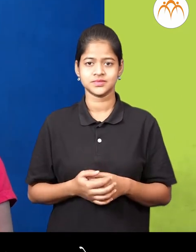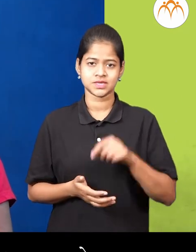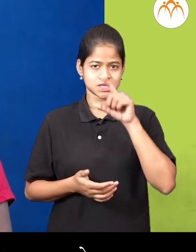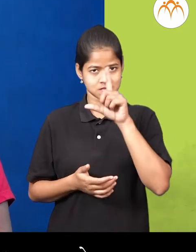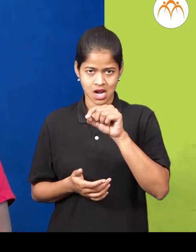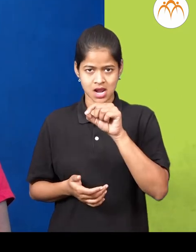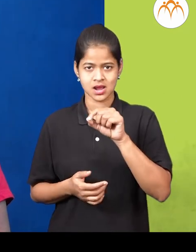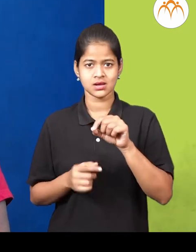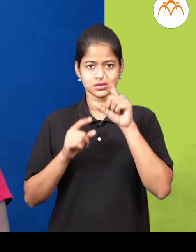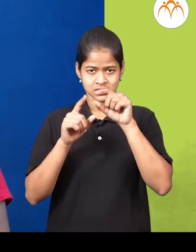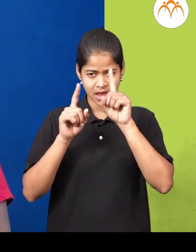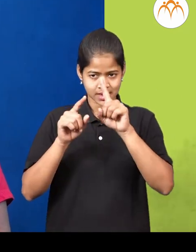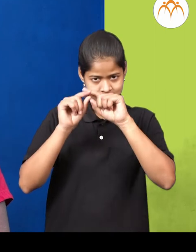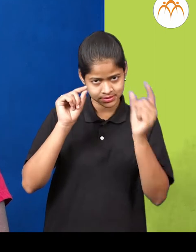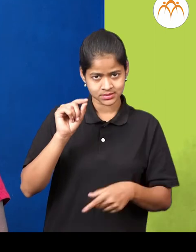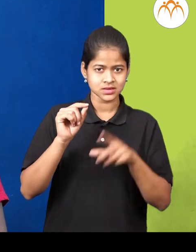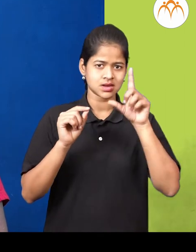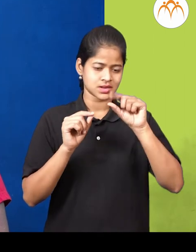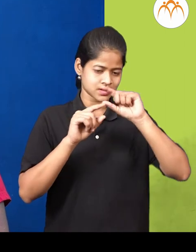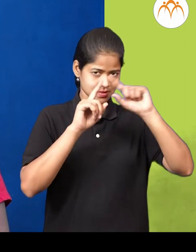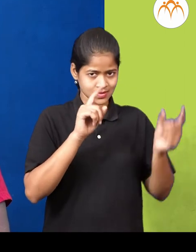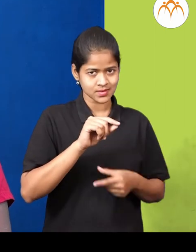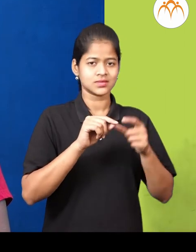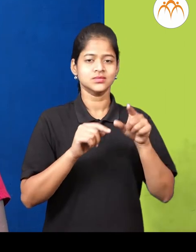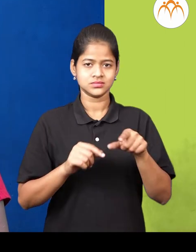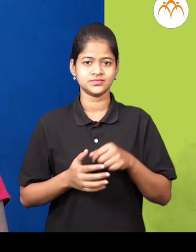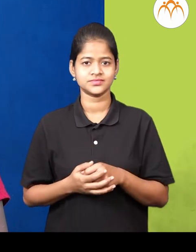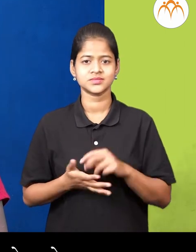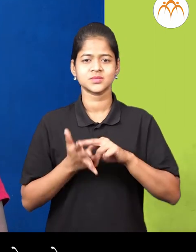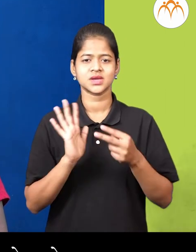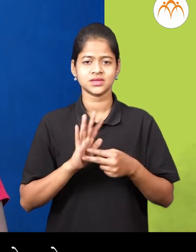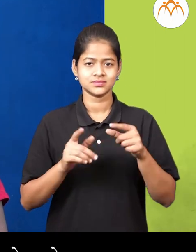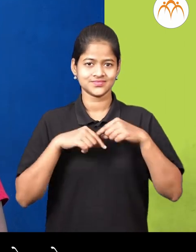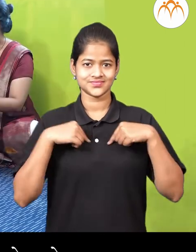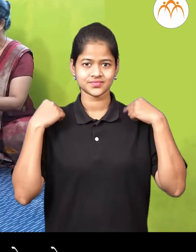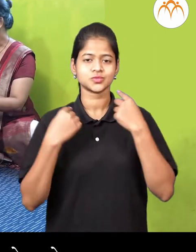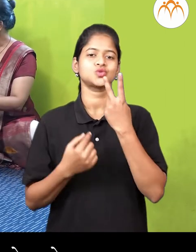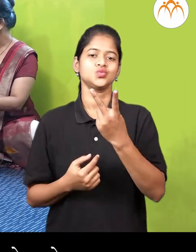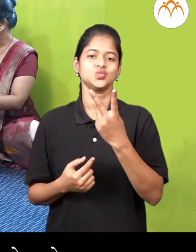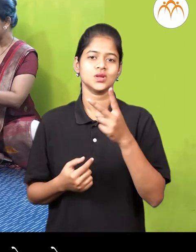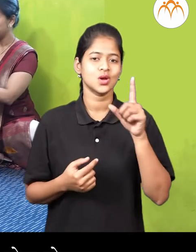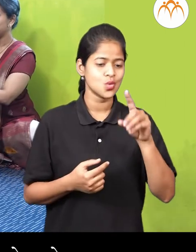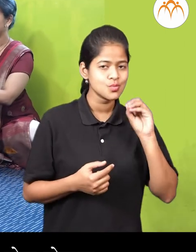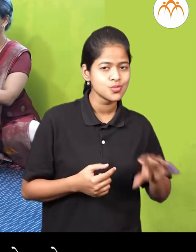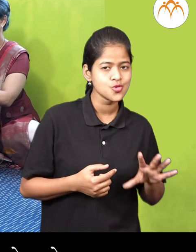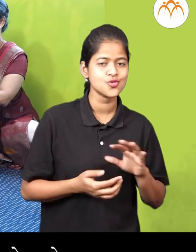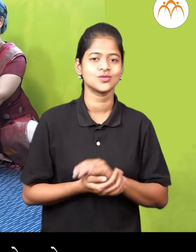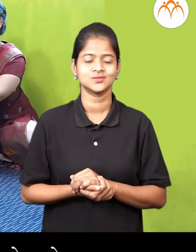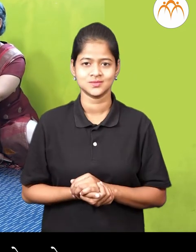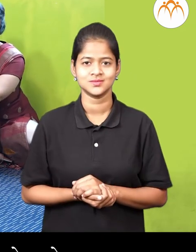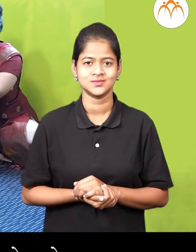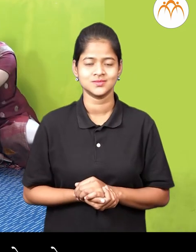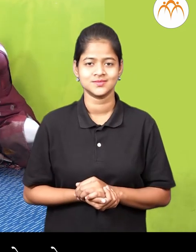उरला मंजे दोन माला आणी एक फुल बरोबर आता पर आजुने खेल खेल खेल यहां